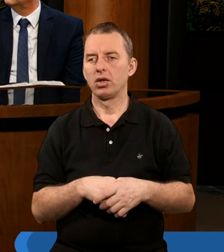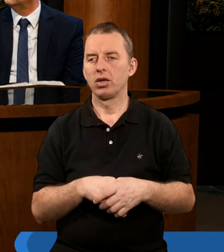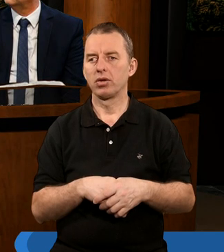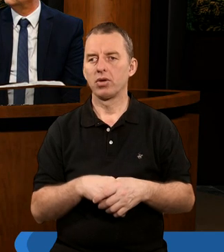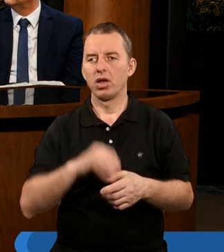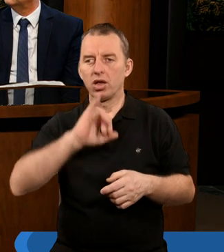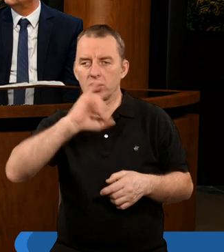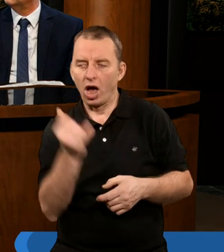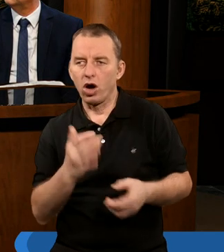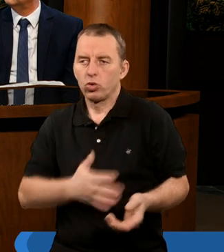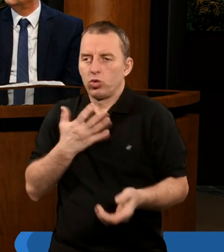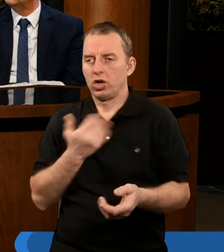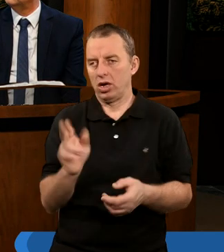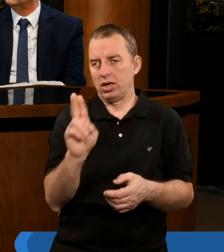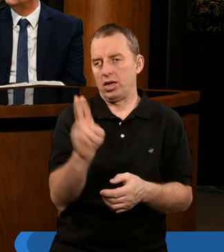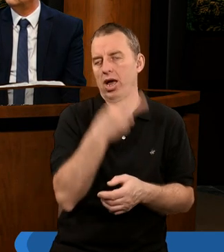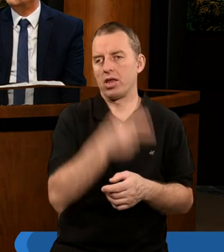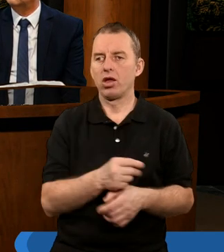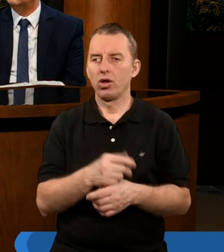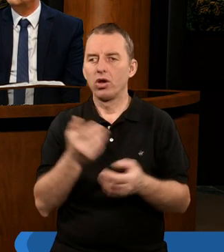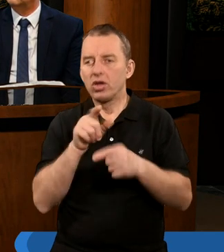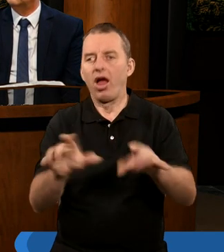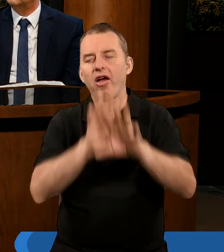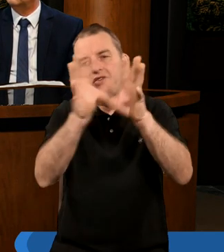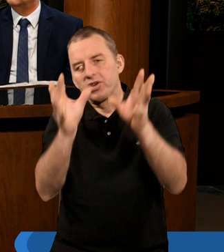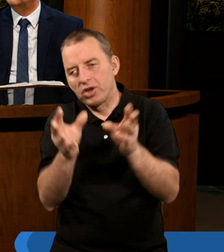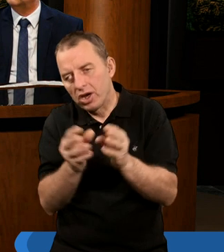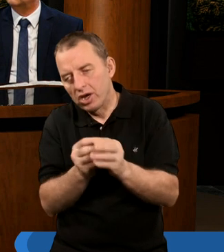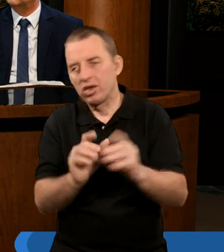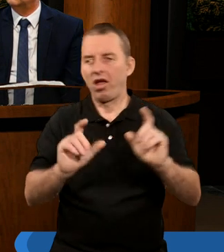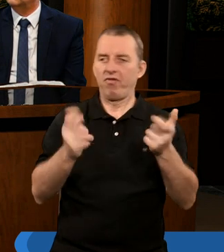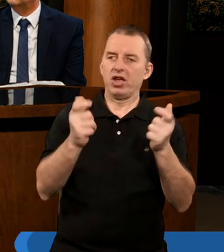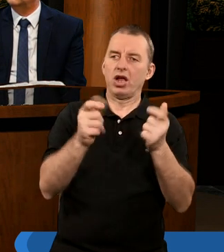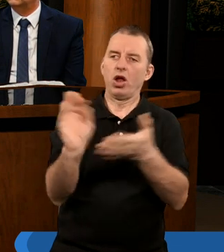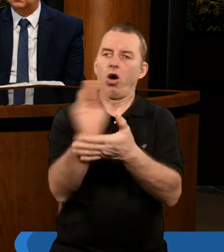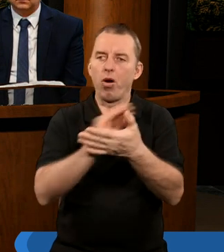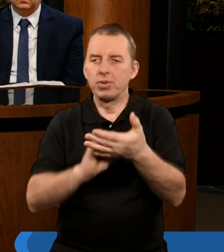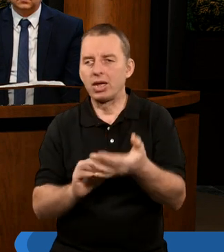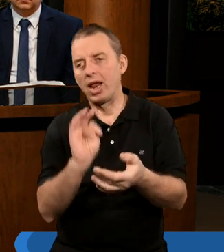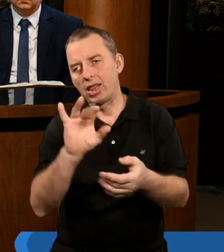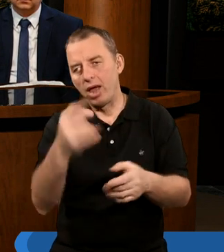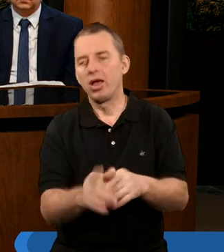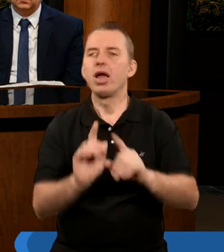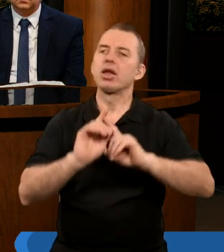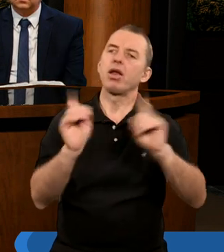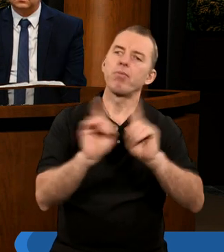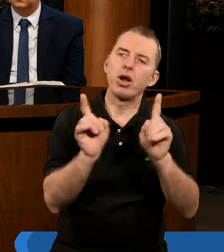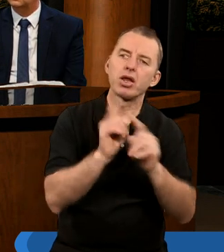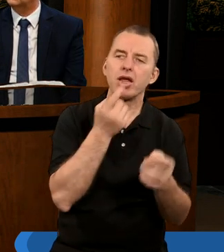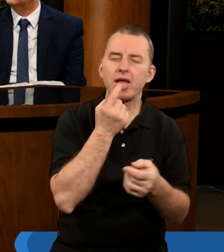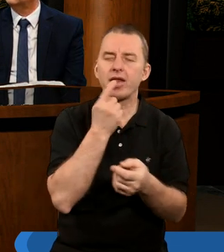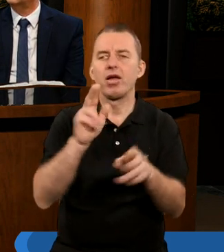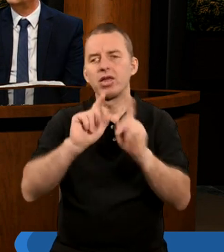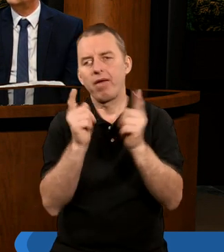Jak czujecie się, kiedy czytacie, że te wszystkie wydarzenia opisane takim symbolicznym językiem,